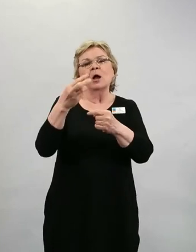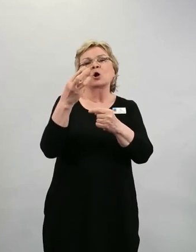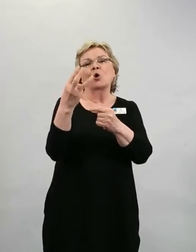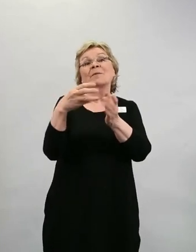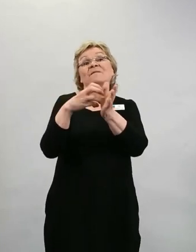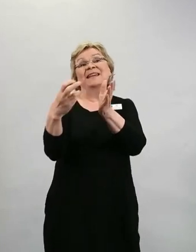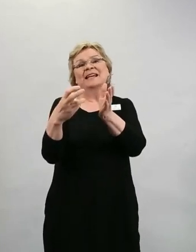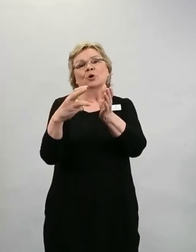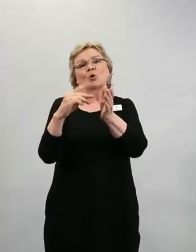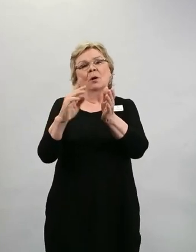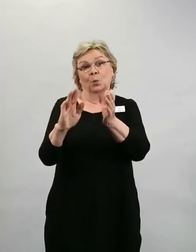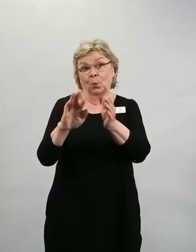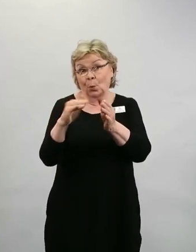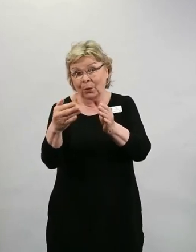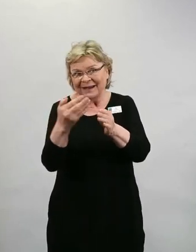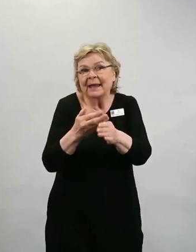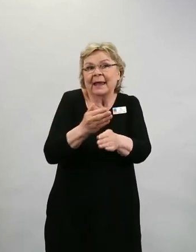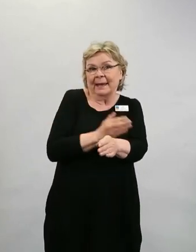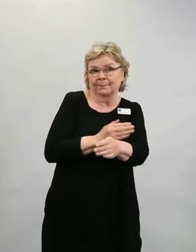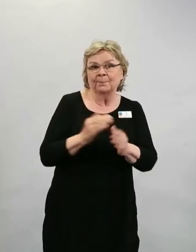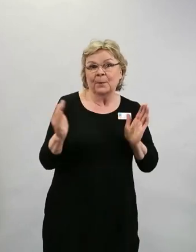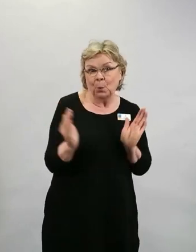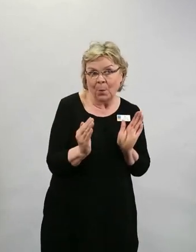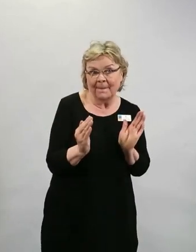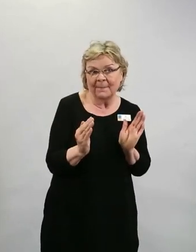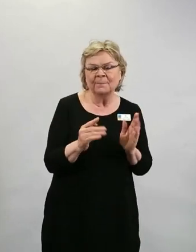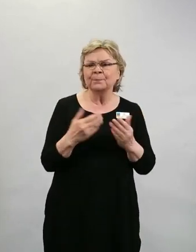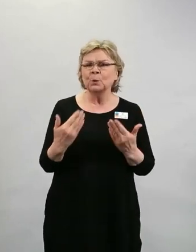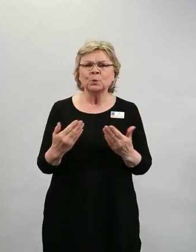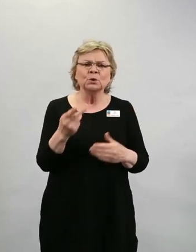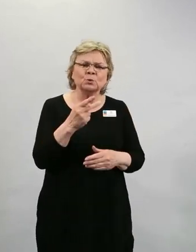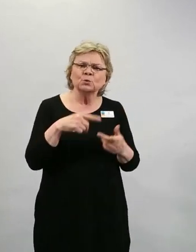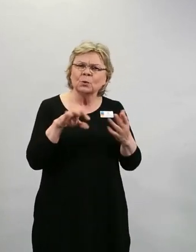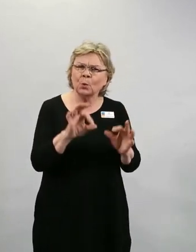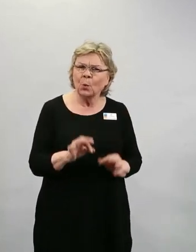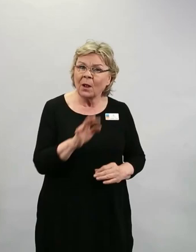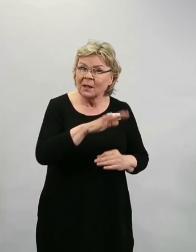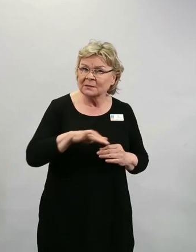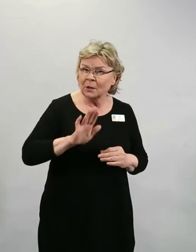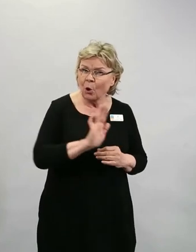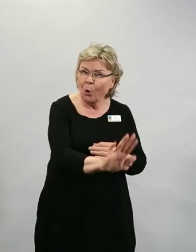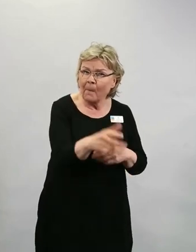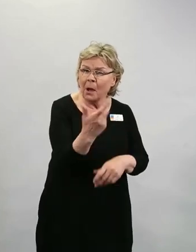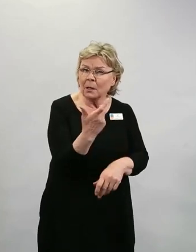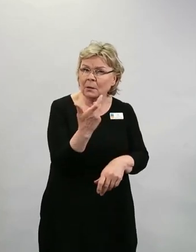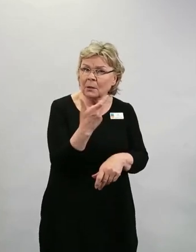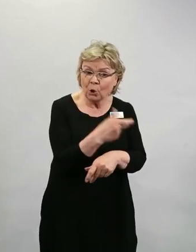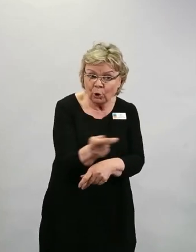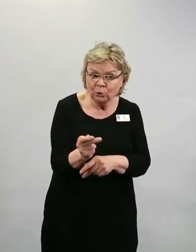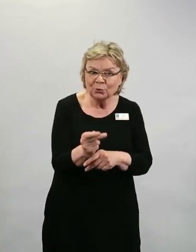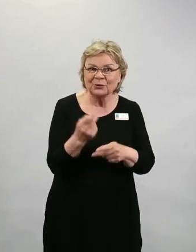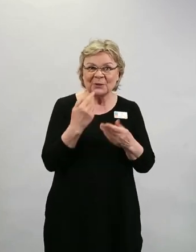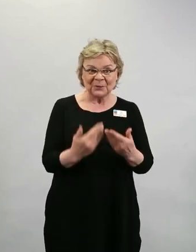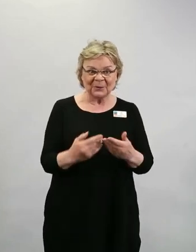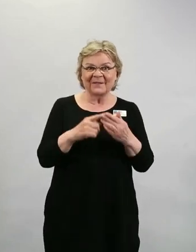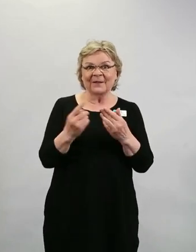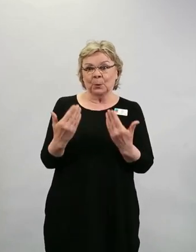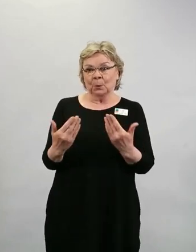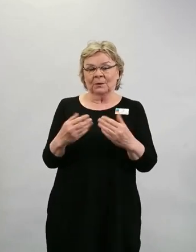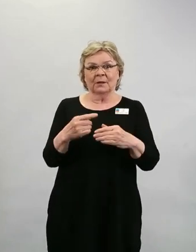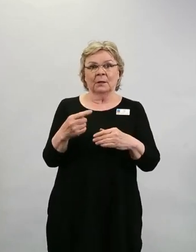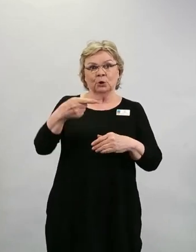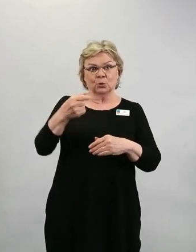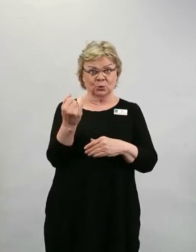Hyvä. Mitä sitten tiedetään lasten rokottamisesta? Nythän on tilanne, että vain yli 16-vuotiaiden rokottamiseen on